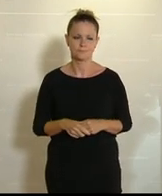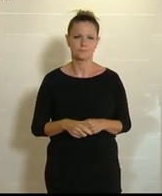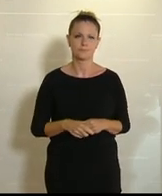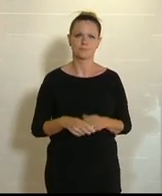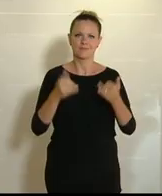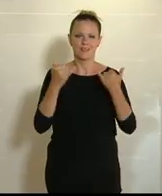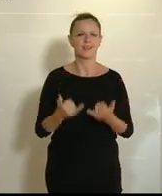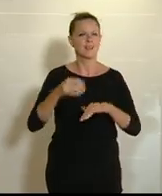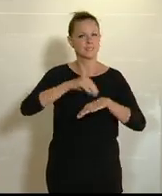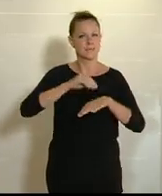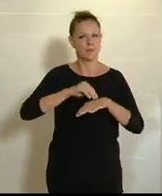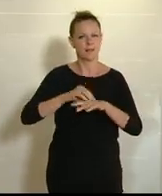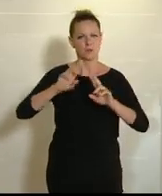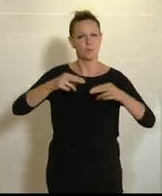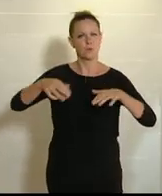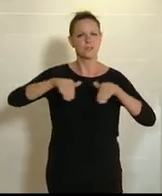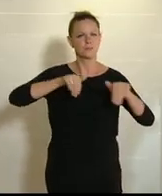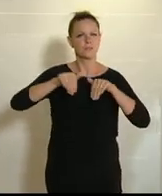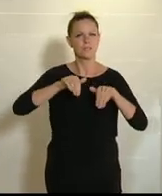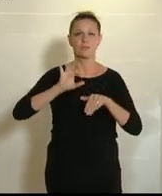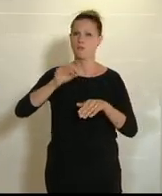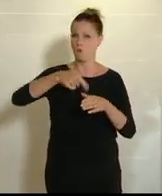Das Thema Sicherheit statt Importer, Gewalt durch Fremde.